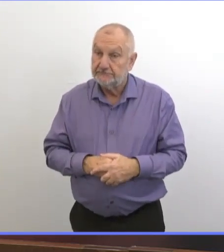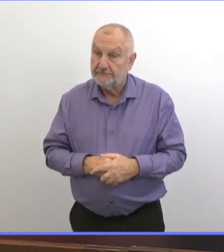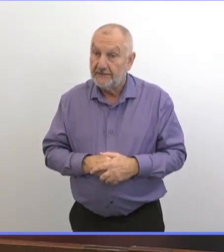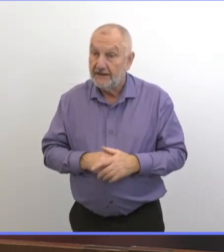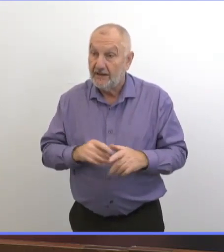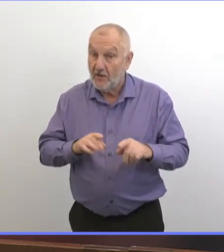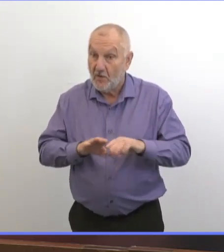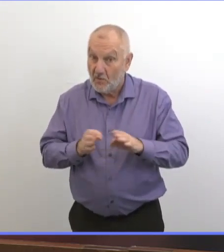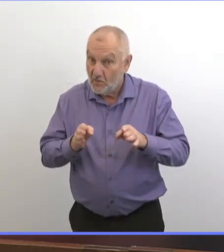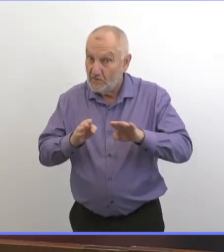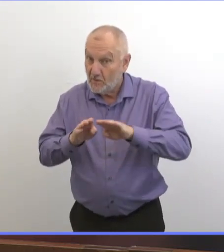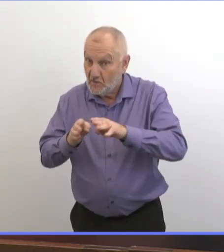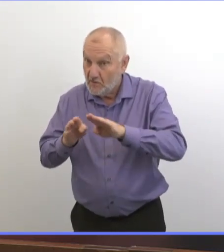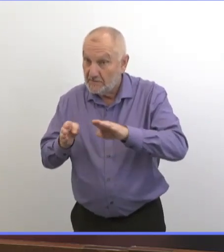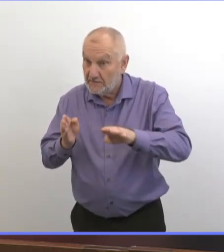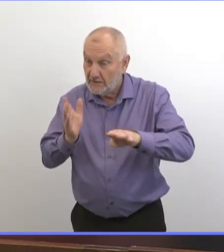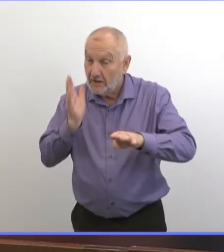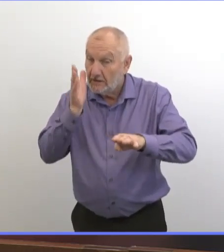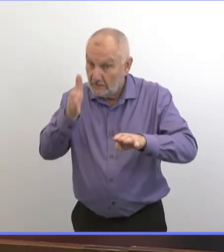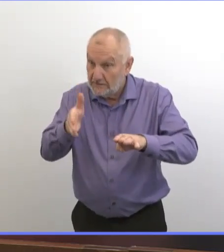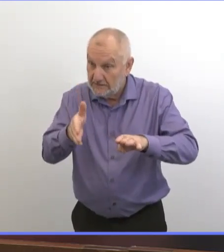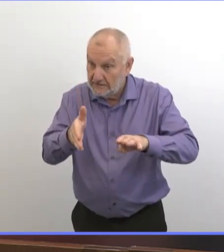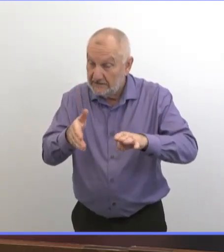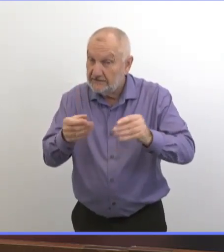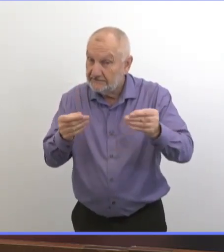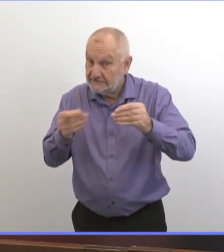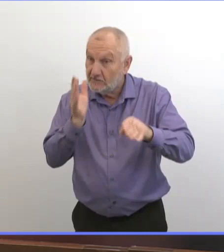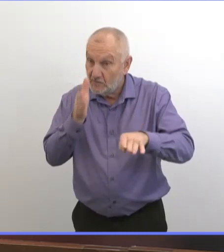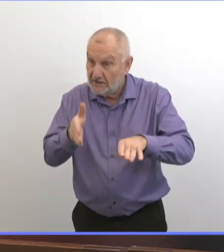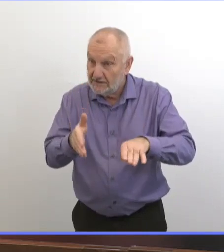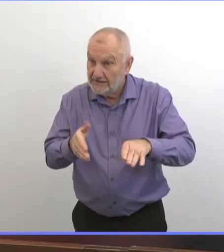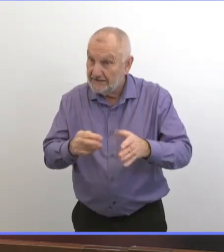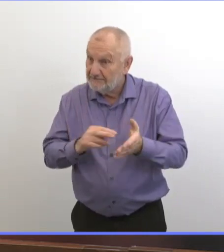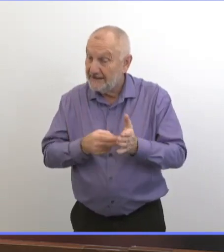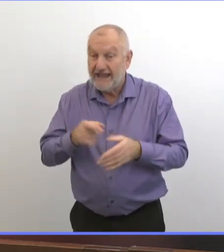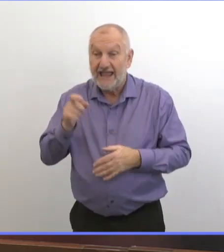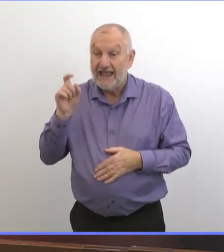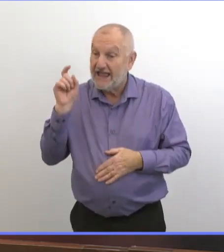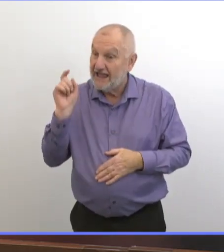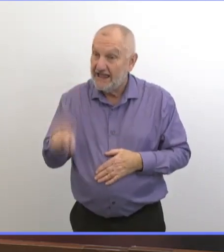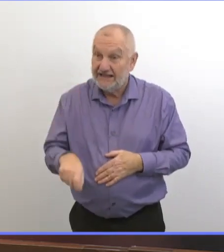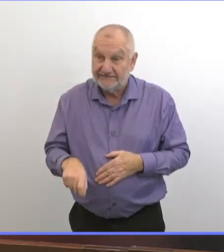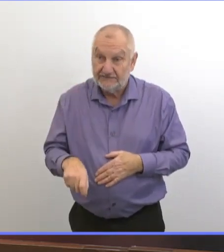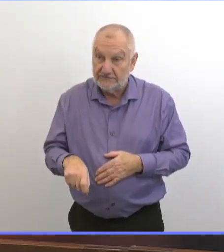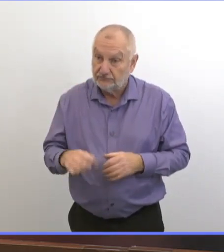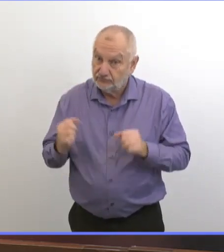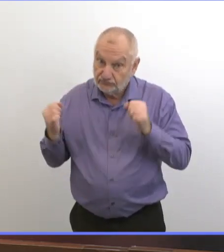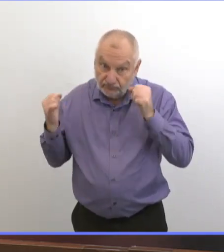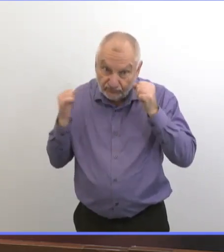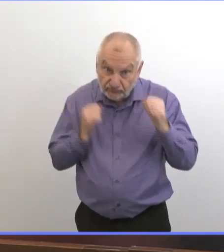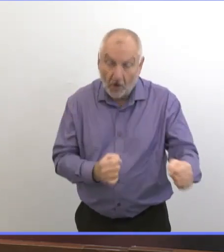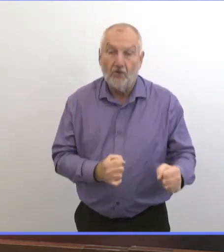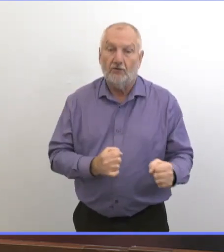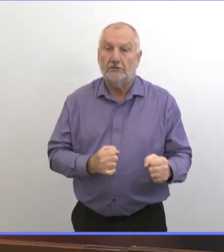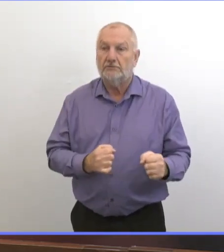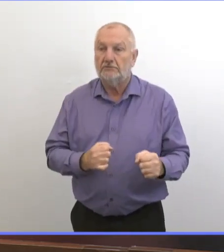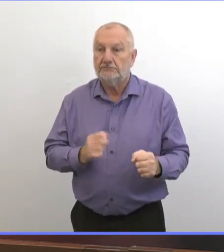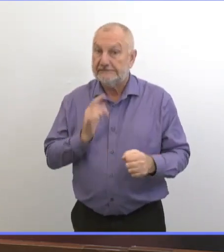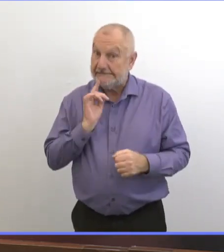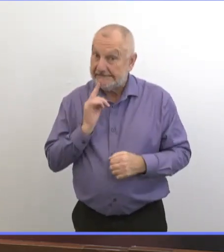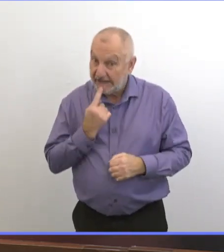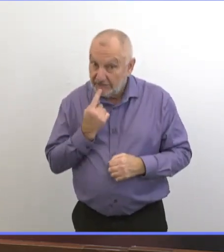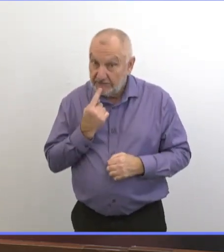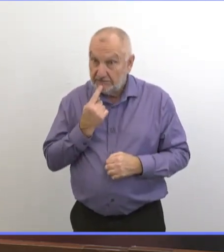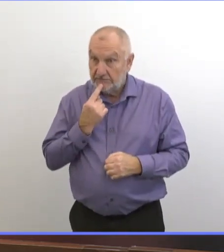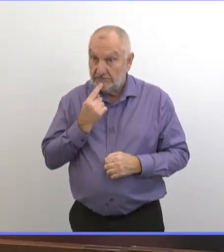Et pour pouvoir garder ces restrictions assouplies, il faudra avoir des